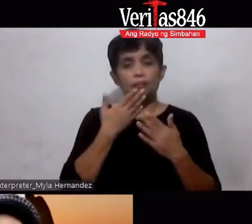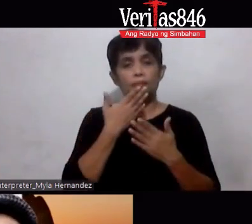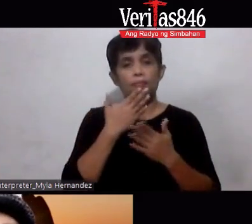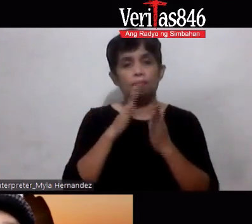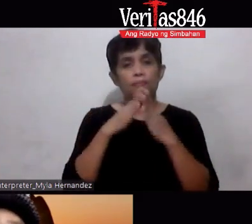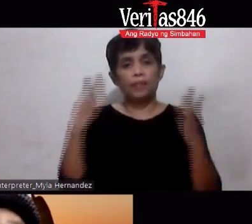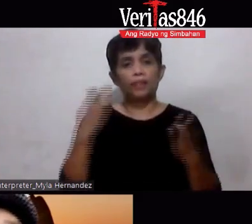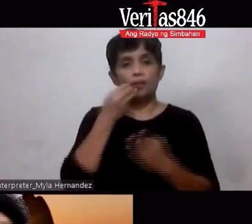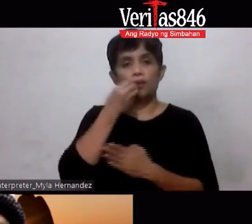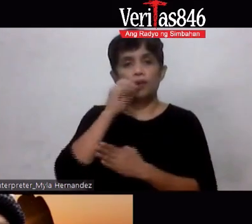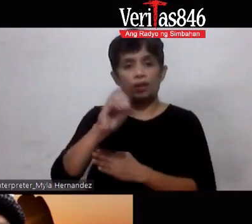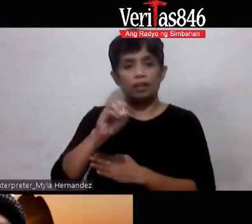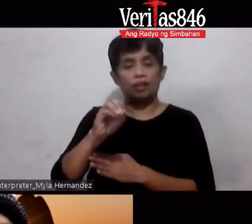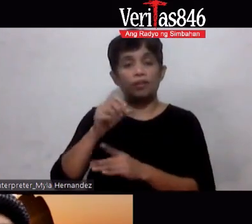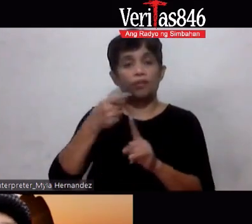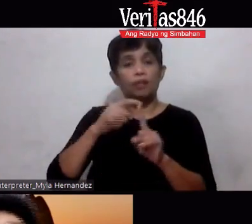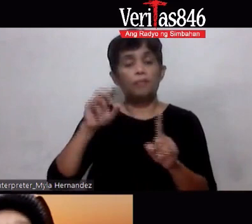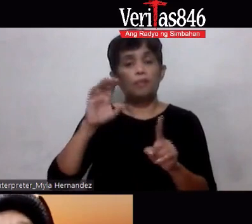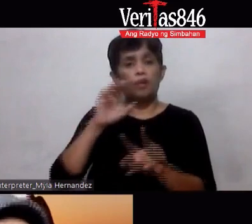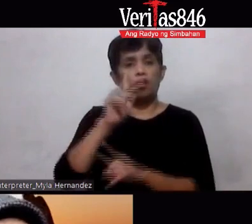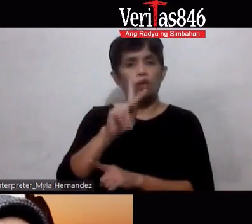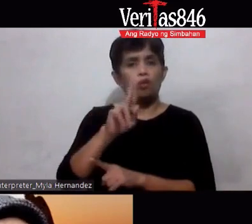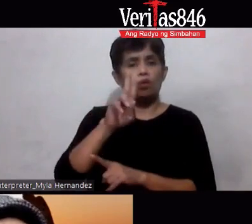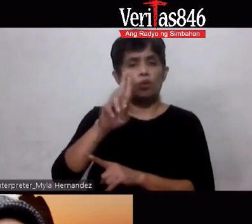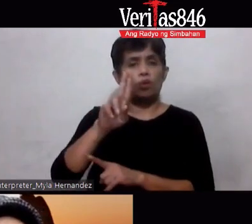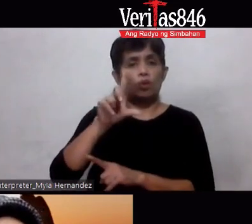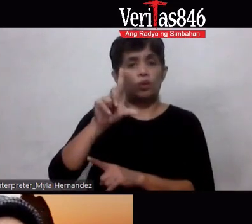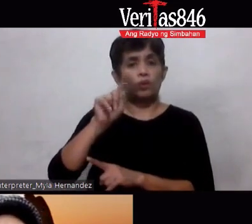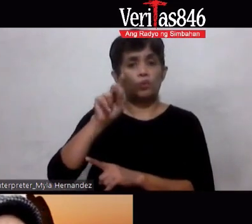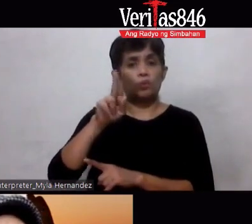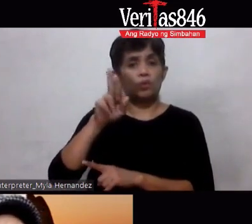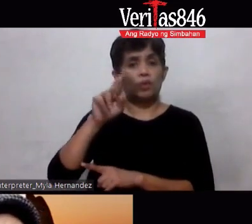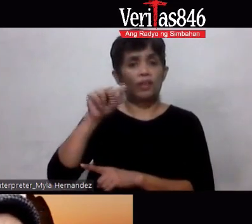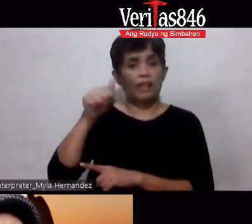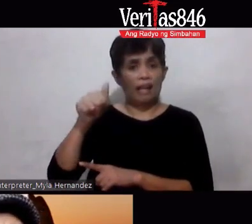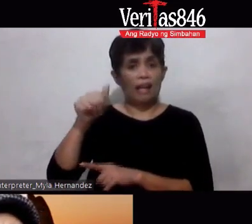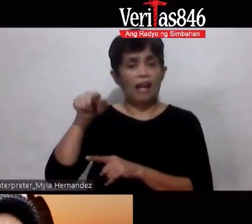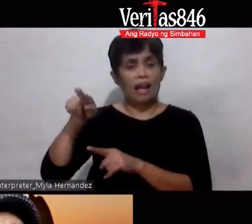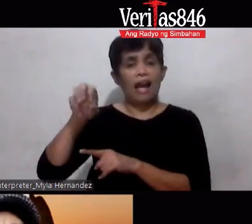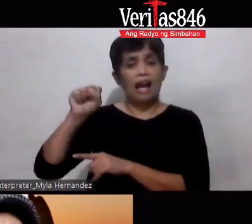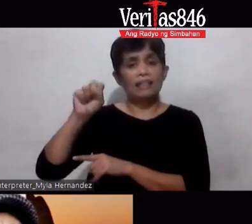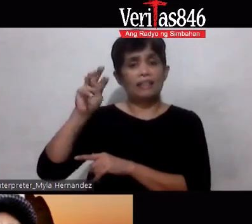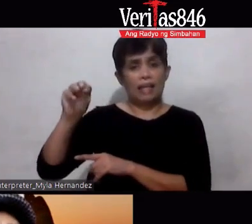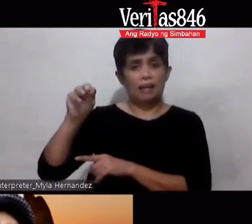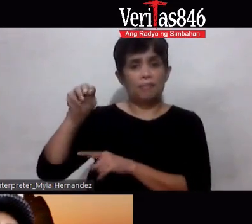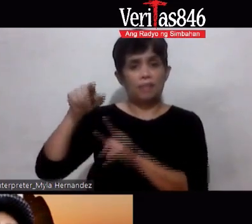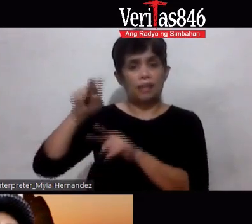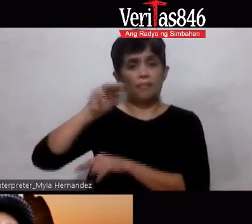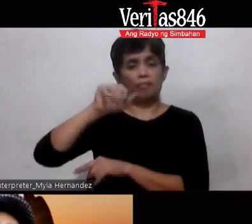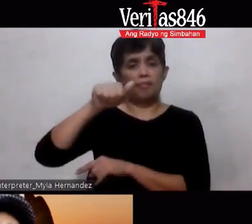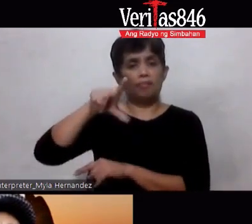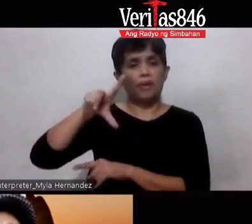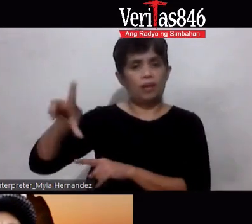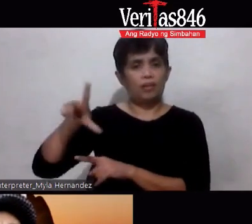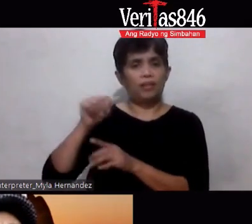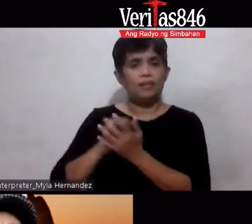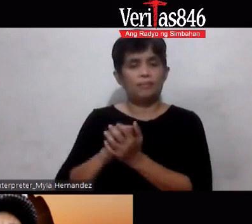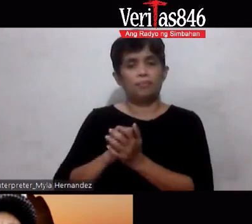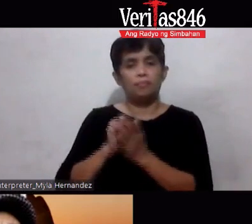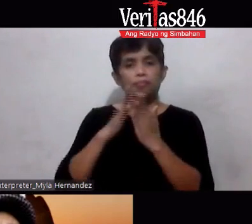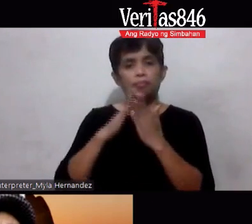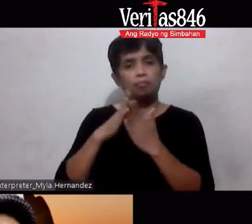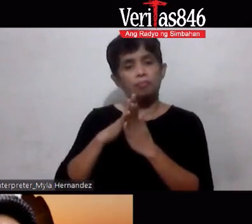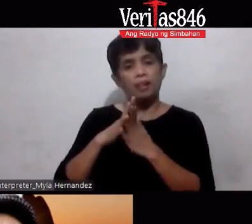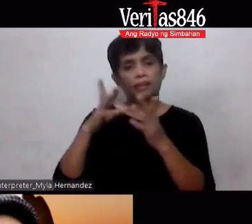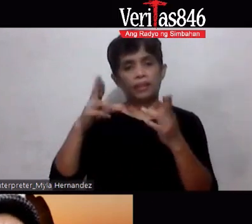from Kultura SM Kultura eh diba sa mall yan diba we received a big order thank